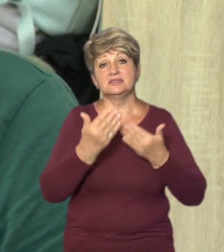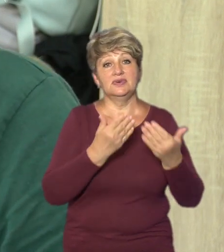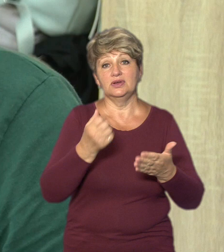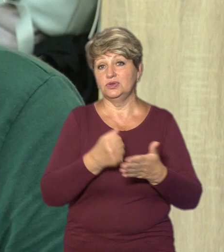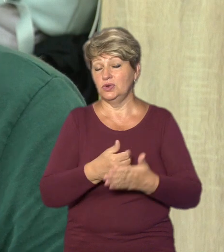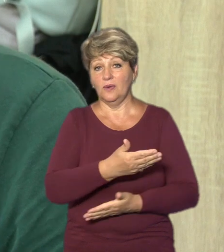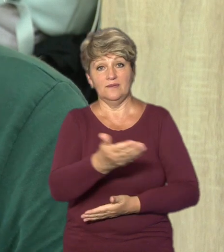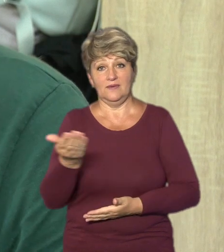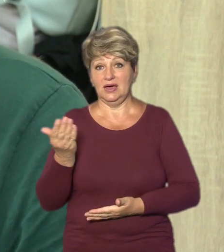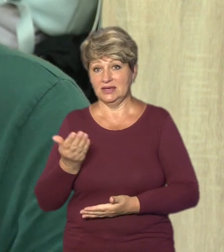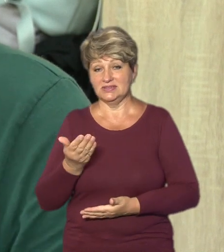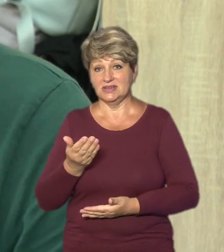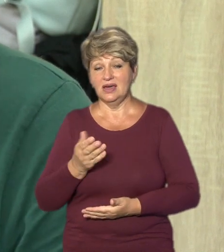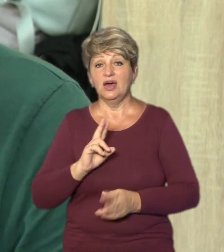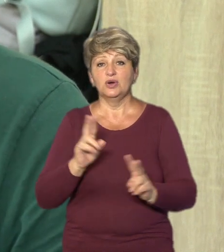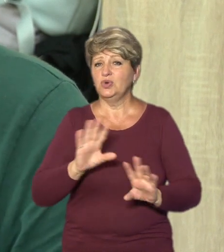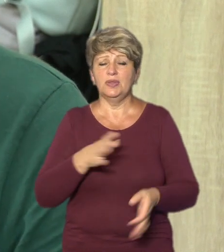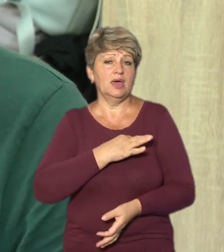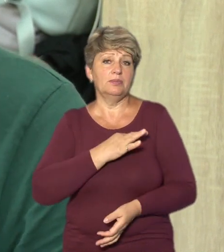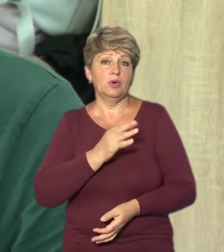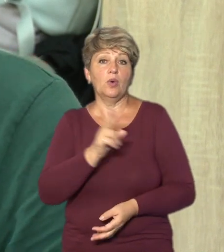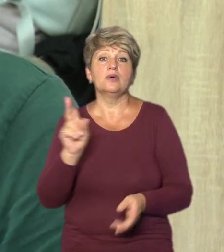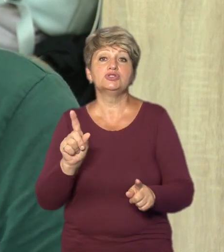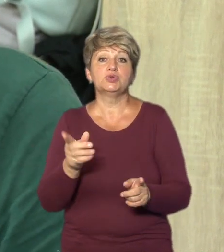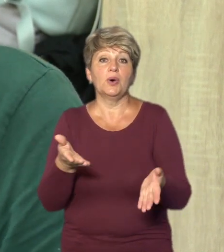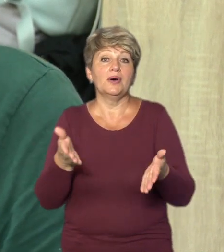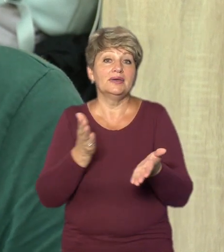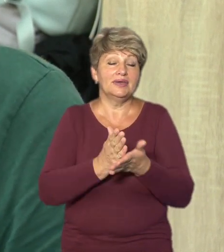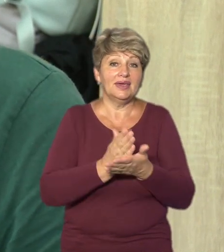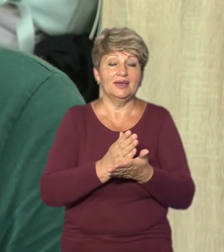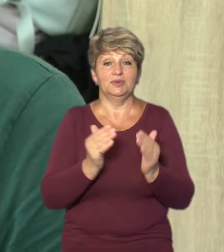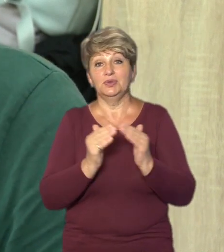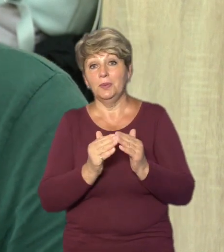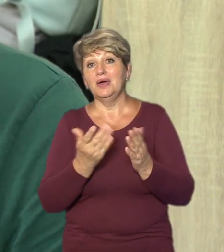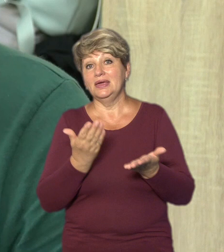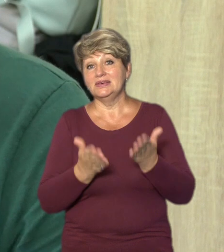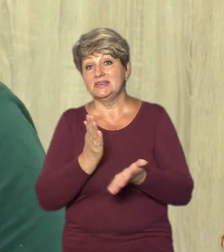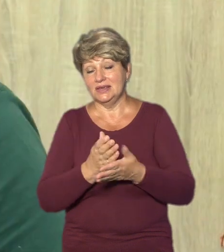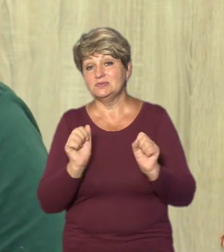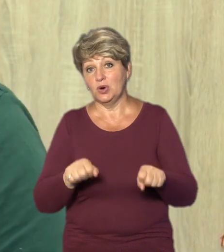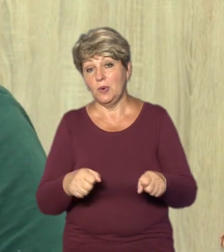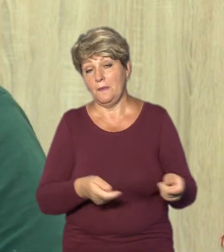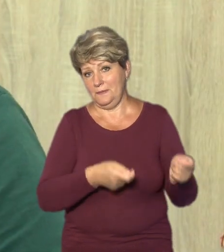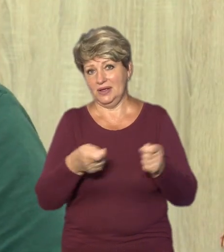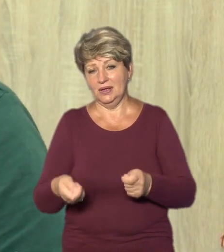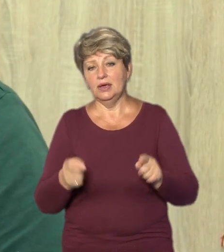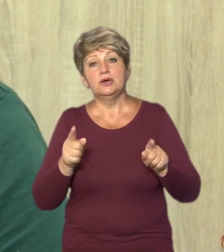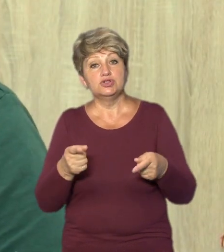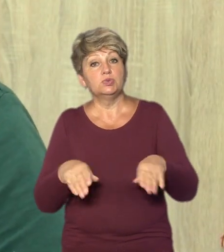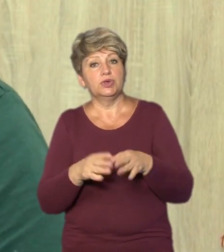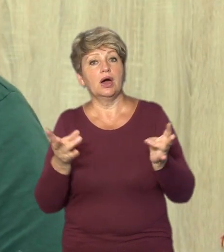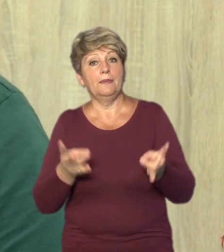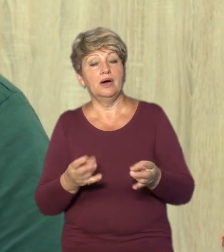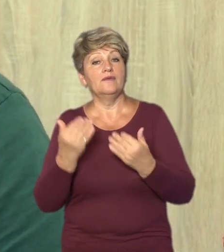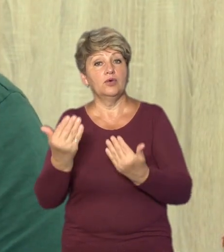небайдужих мешканців, які ще в кого може щось там передивляться. І, якщо є можливість, принесуть. Чому така потреба? Тому що вони